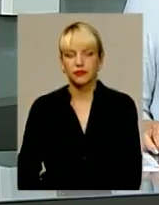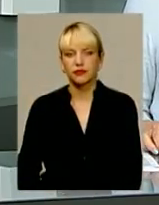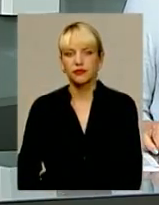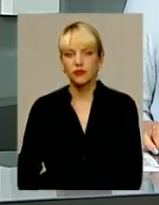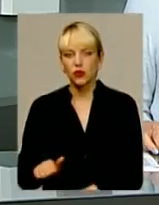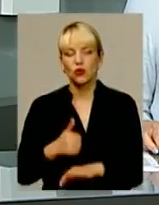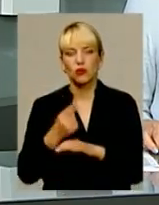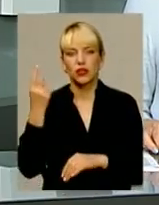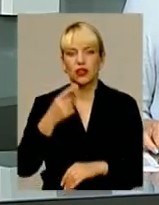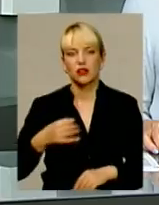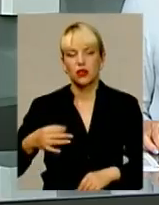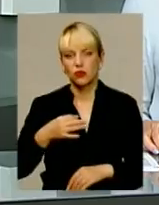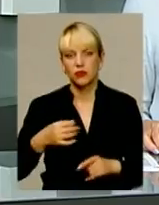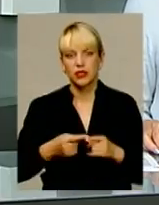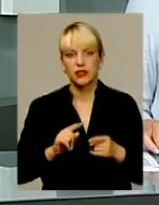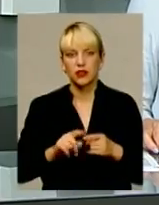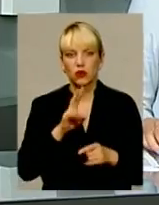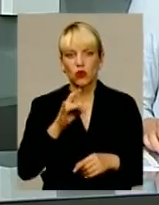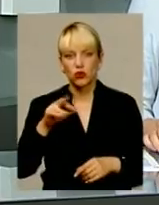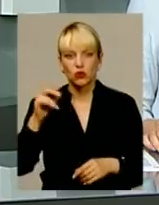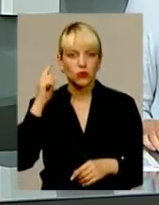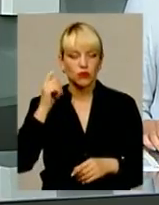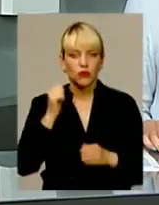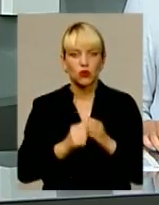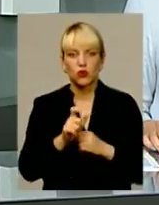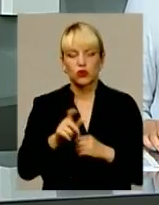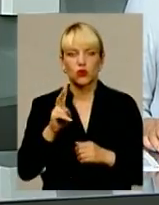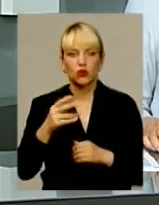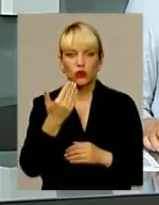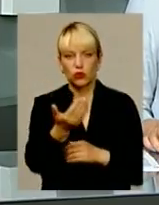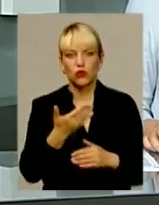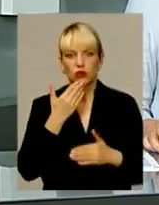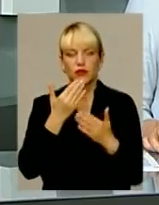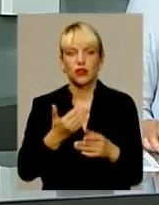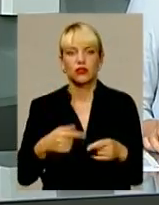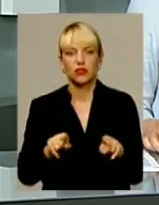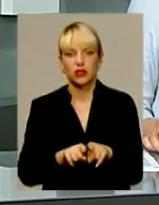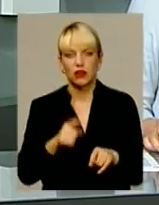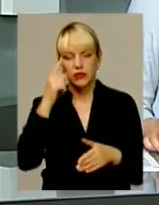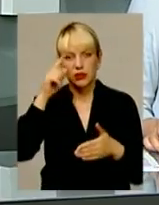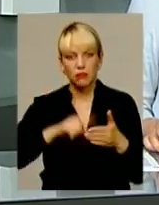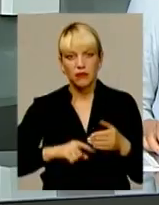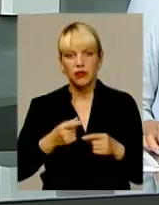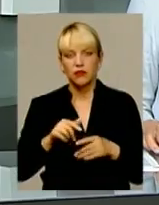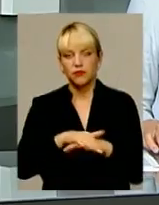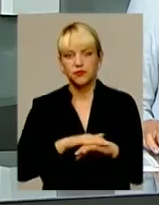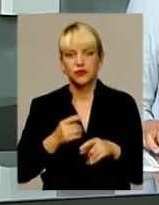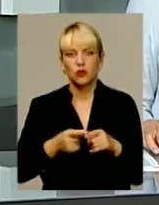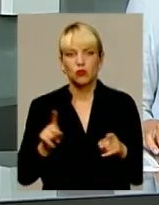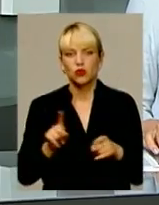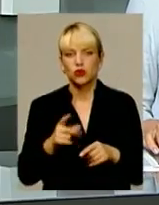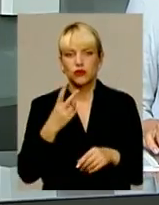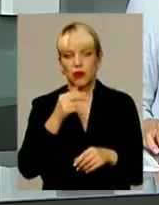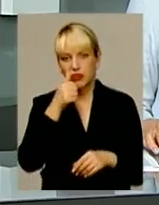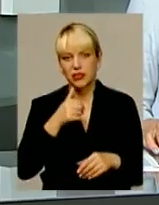Губернатор краю Олександр Корнійчук почув кожного, хто до нього звернувся. Принаймні, він запевнив громадськість у тому, що два